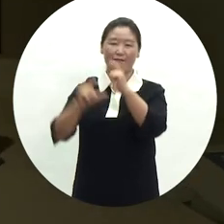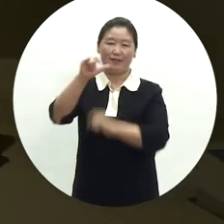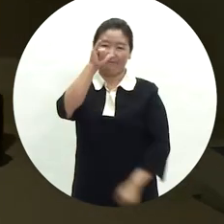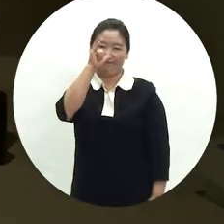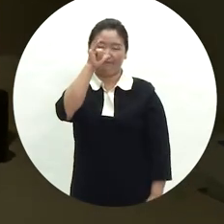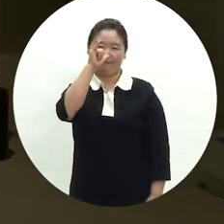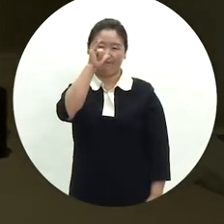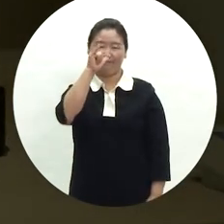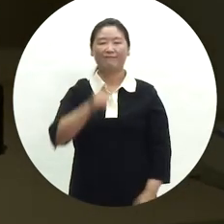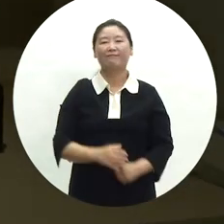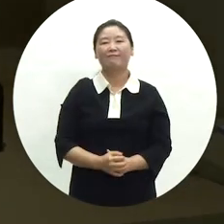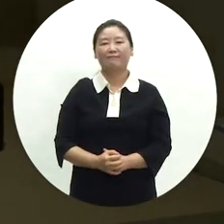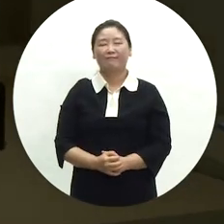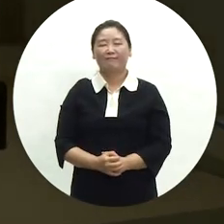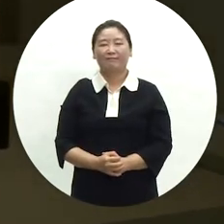했습니다.